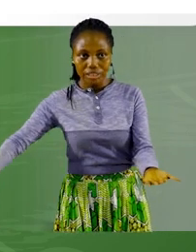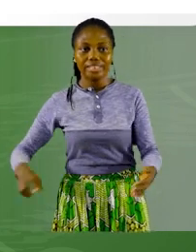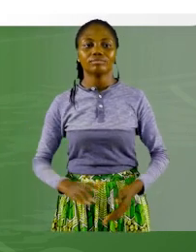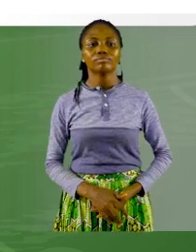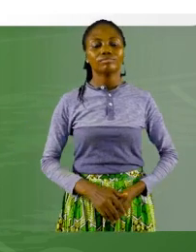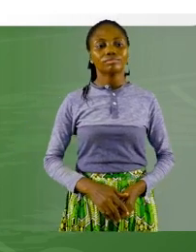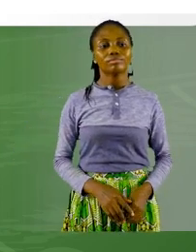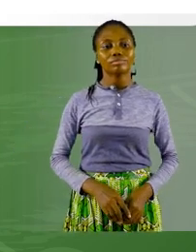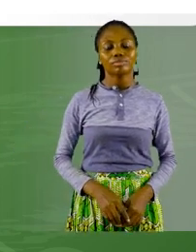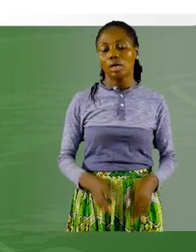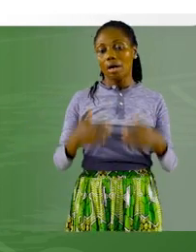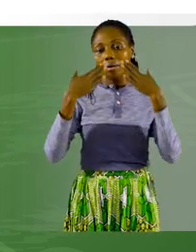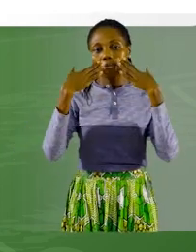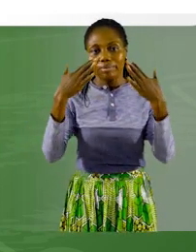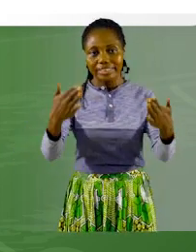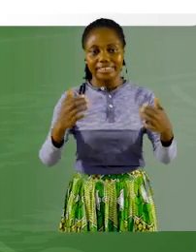Je voudrais vous dire merci.